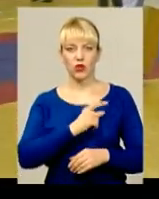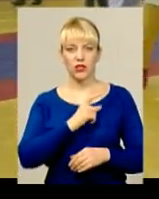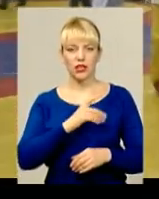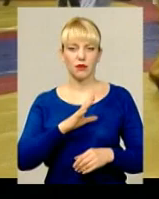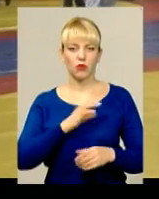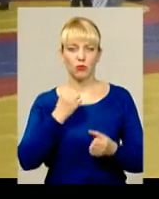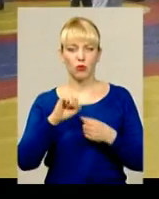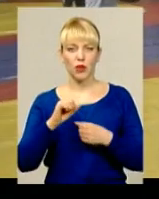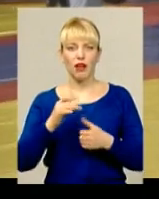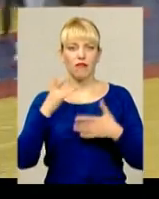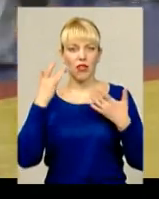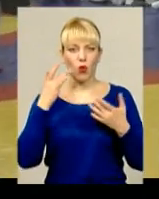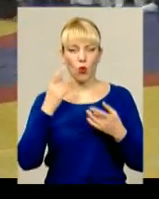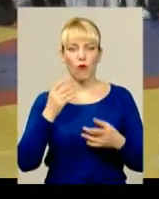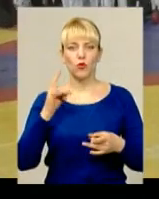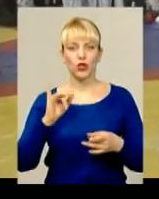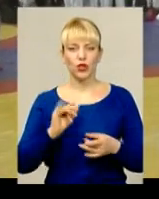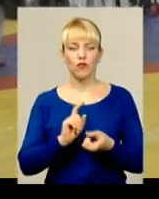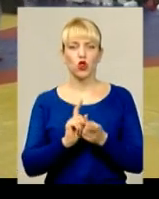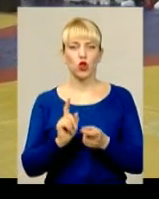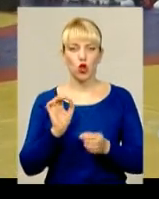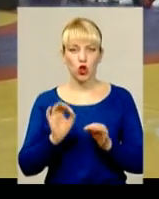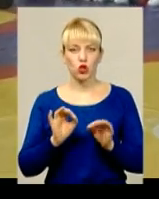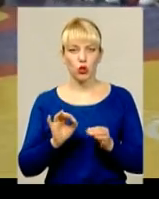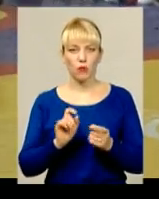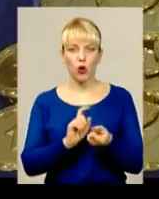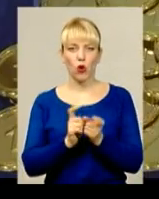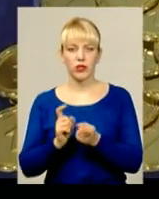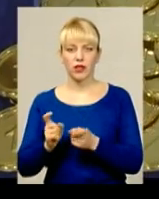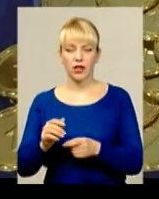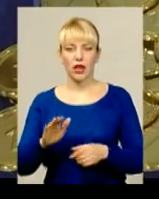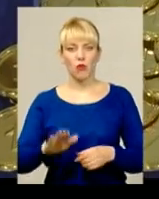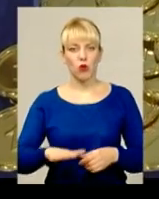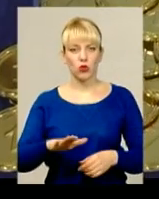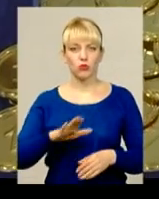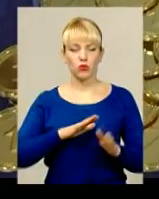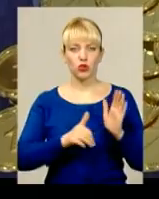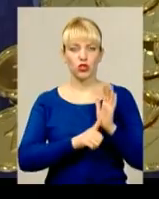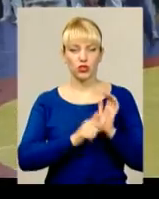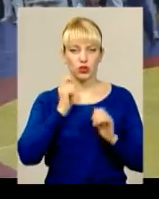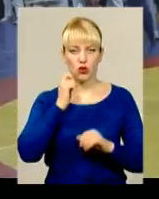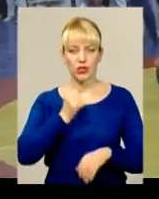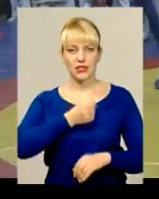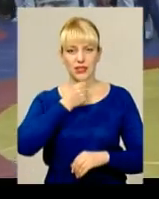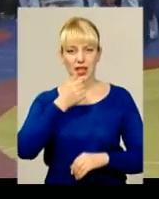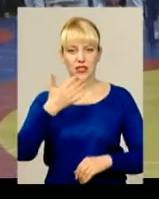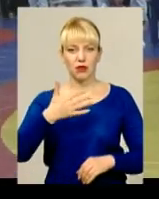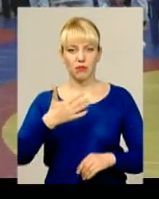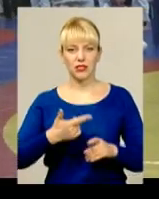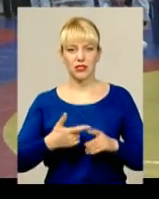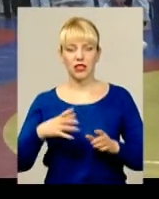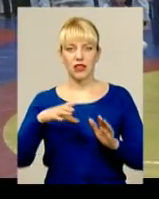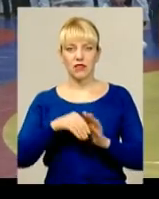дозованому контактах у кожній віковій групі. Молодшому з учасників було 6 років, старшому – за 50. До складу нашої команди входили